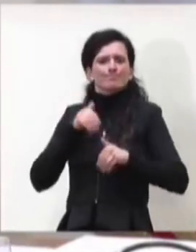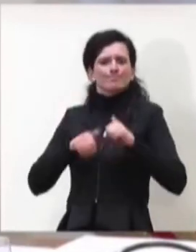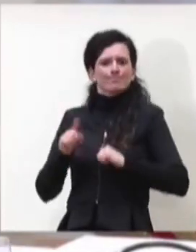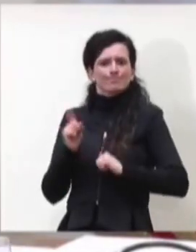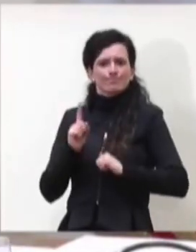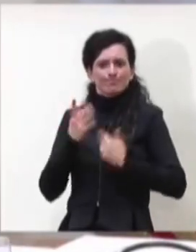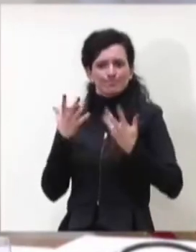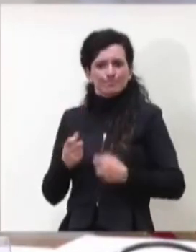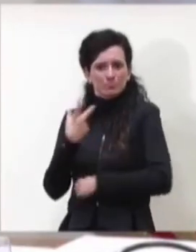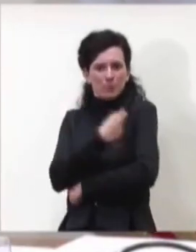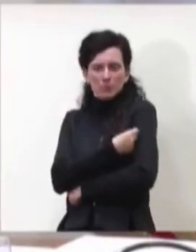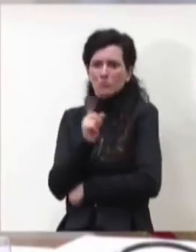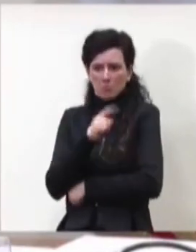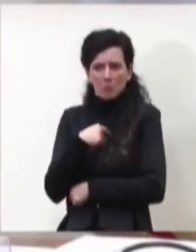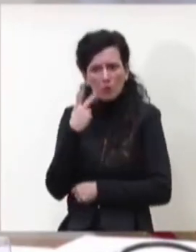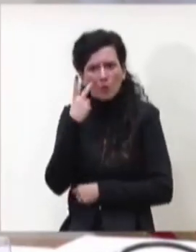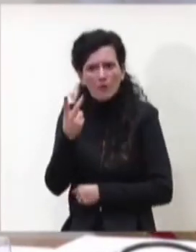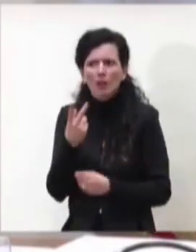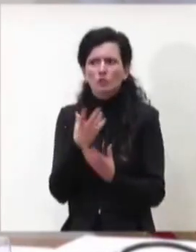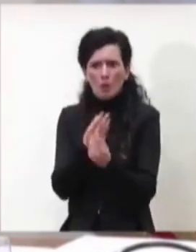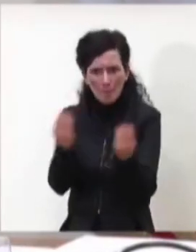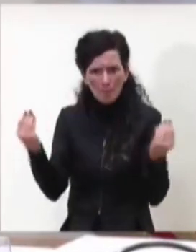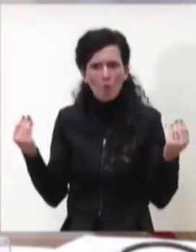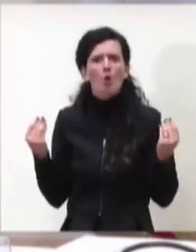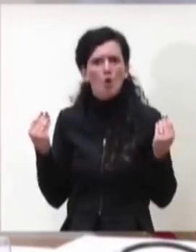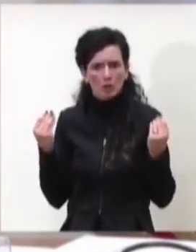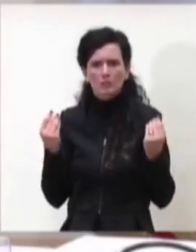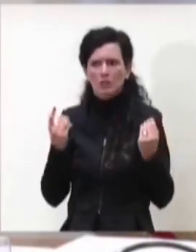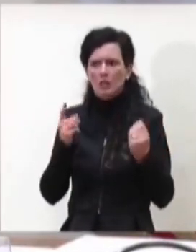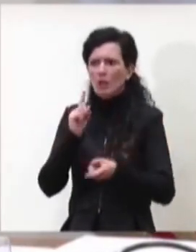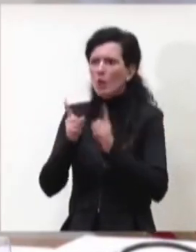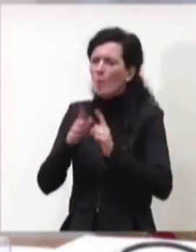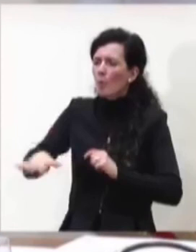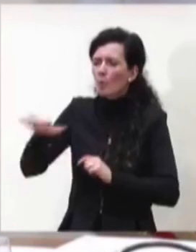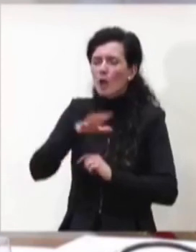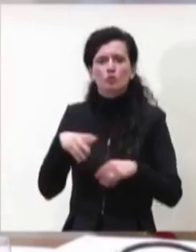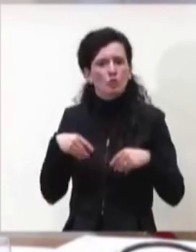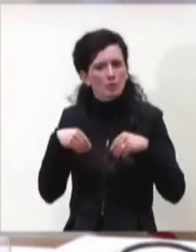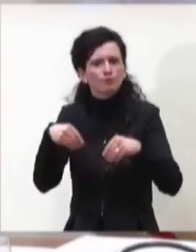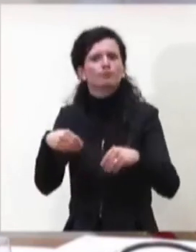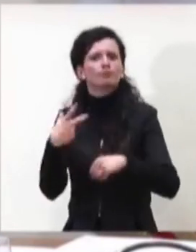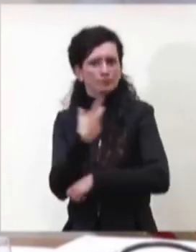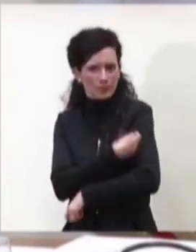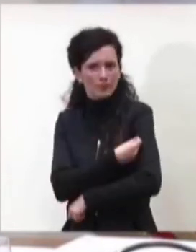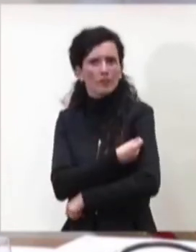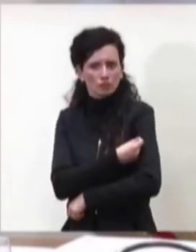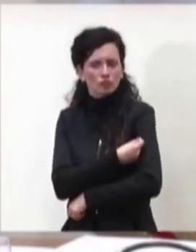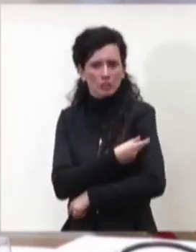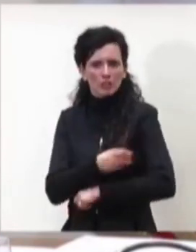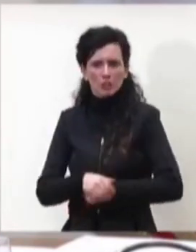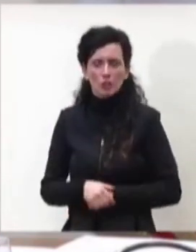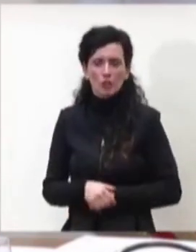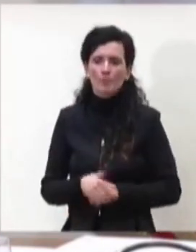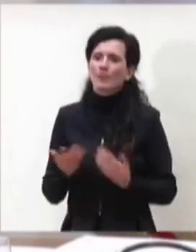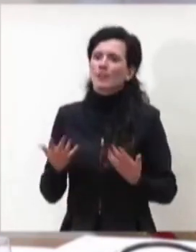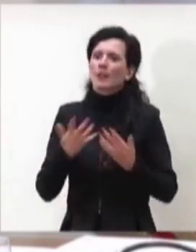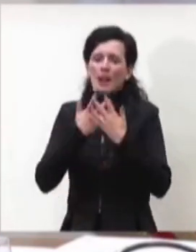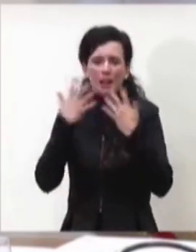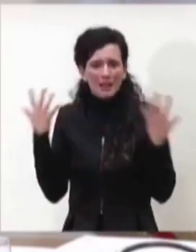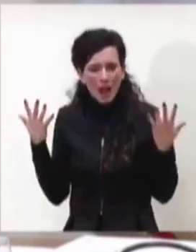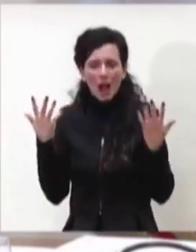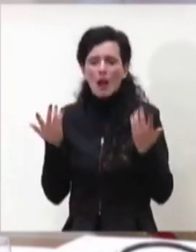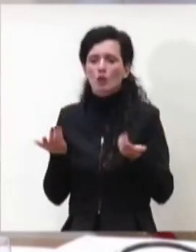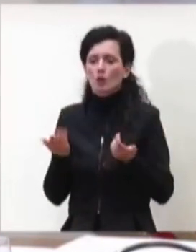di molti strati della popolazione è logico che bisogna studiare con